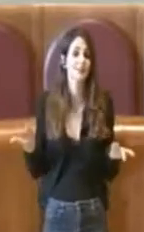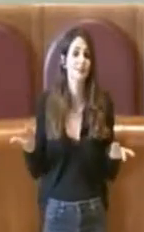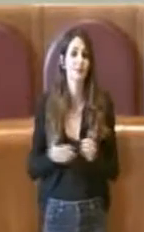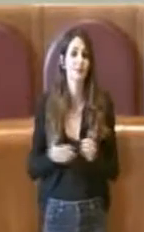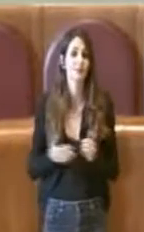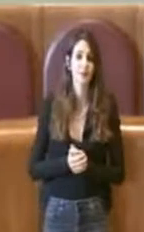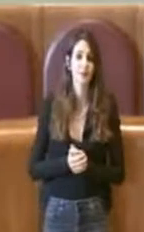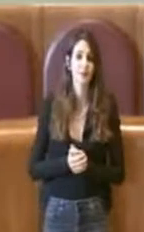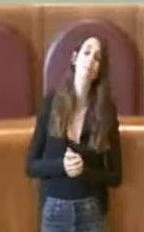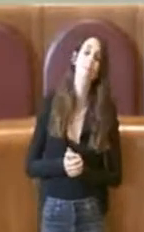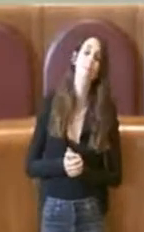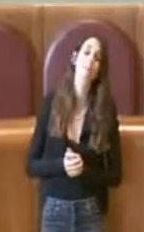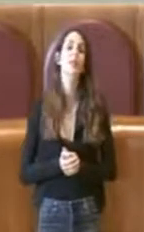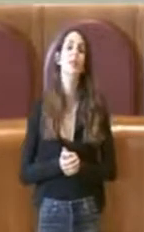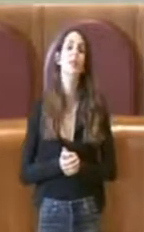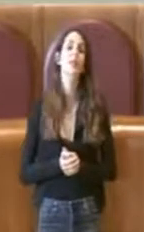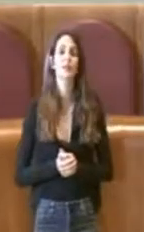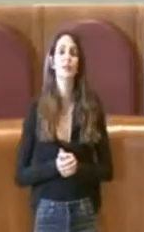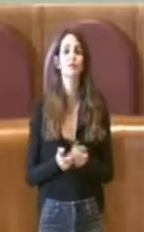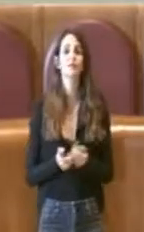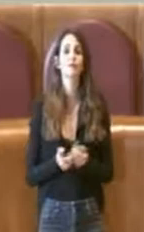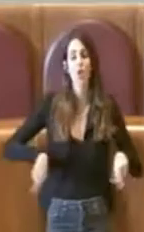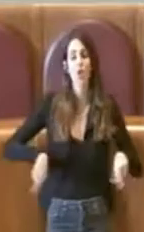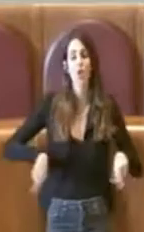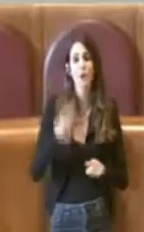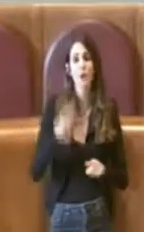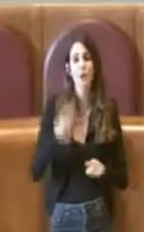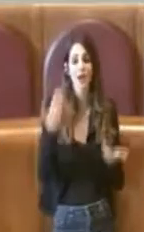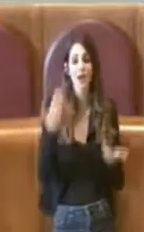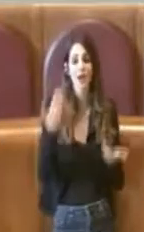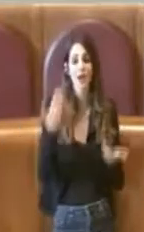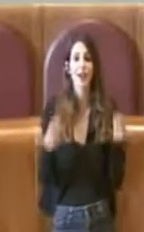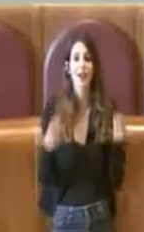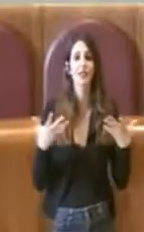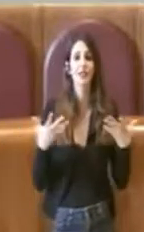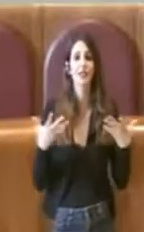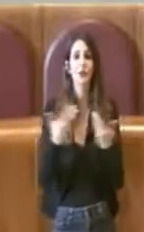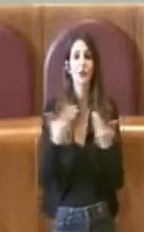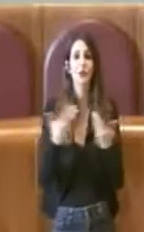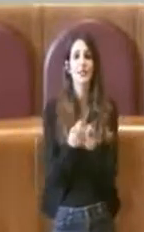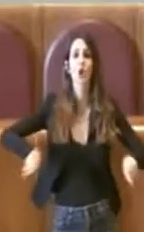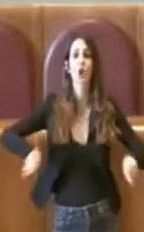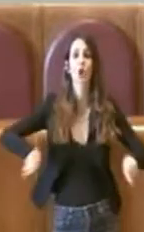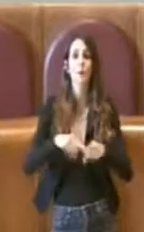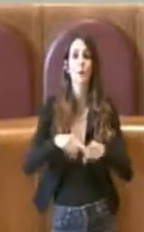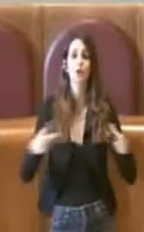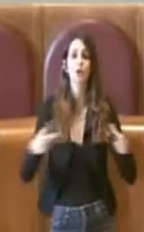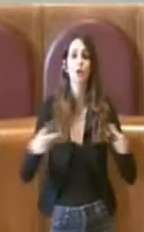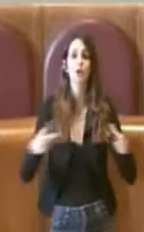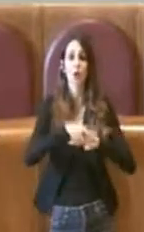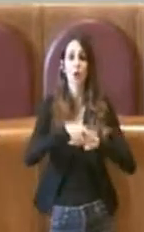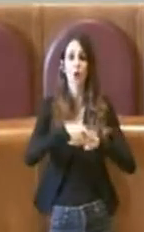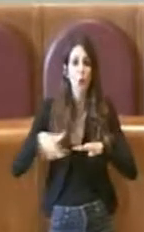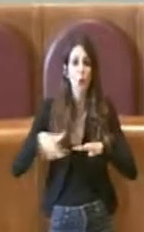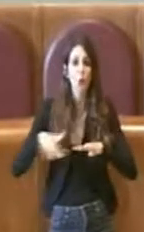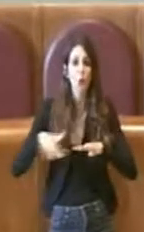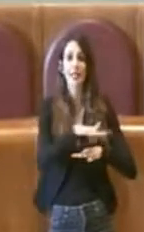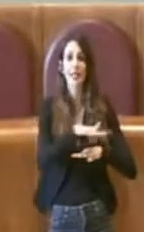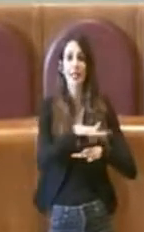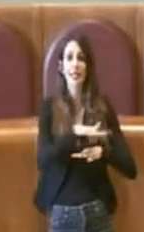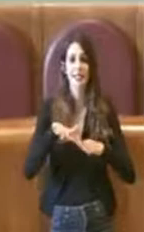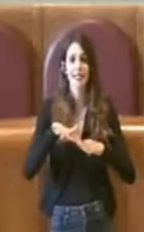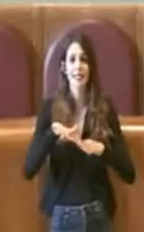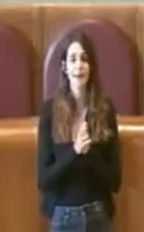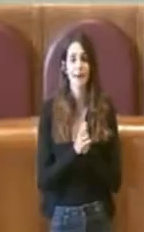Quindi è un po' questo che noi abbiamo valutato in seno alla Commissione urbanistica. Per quanto